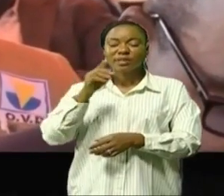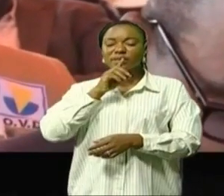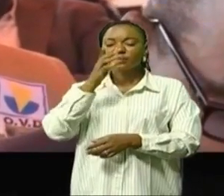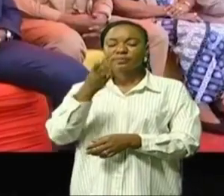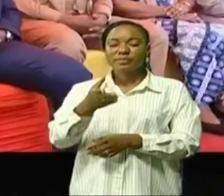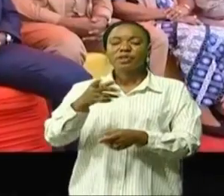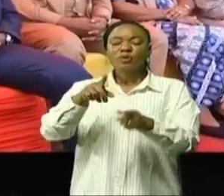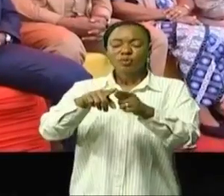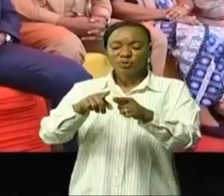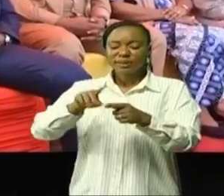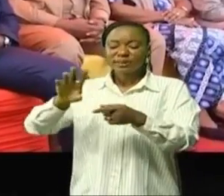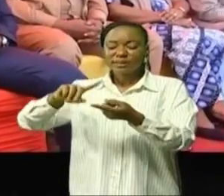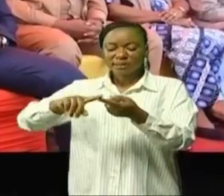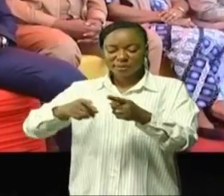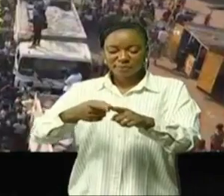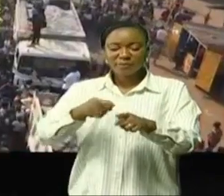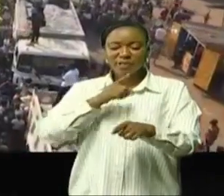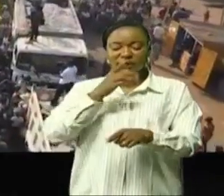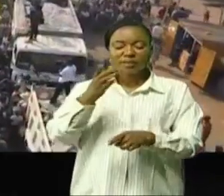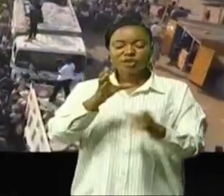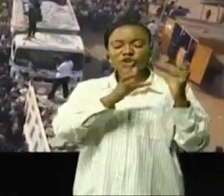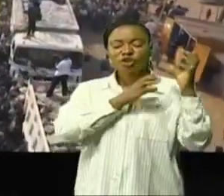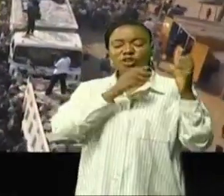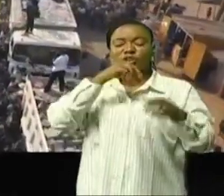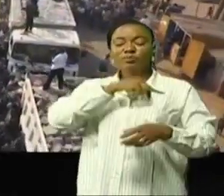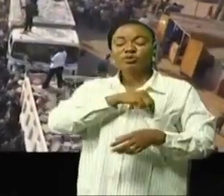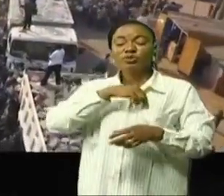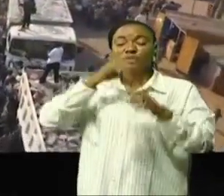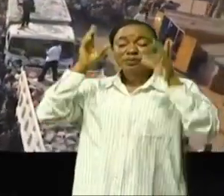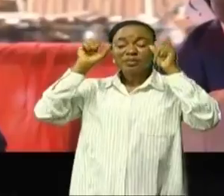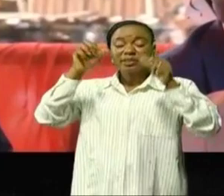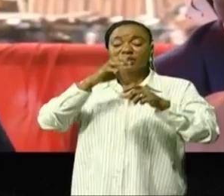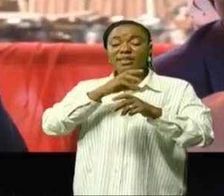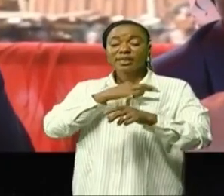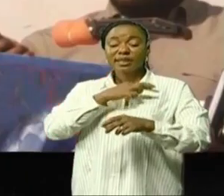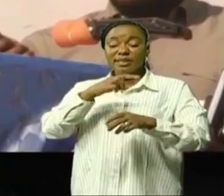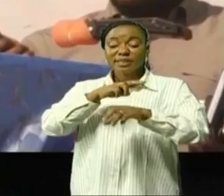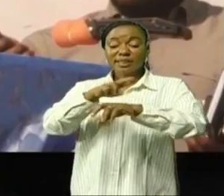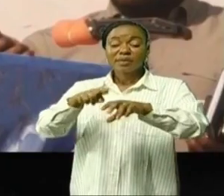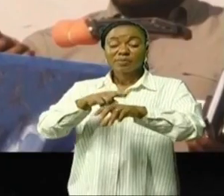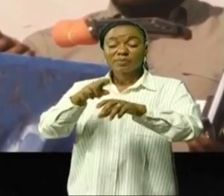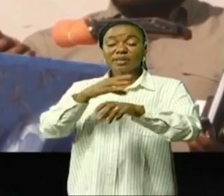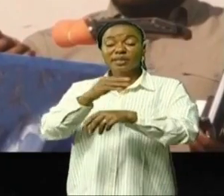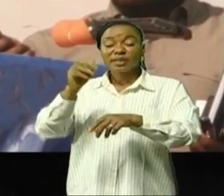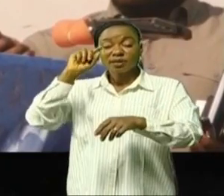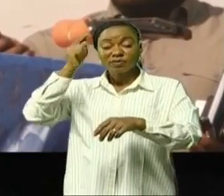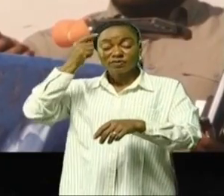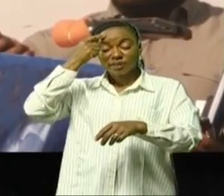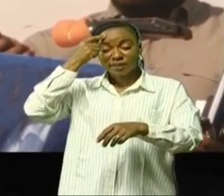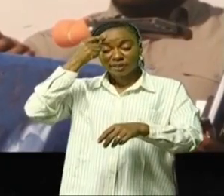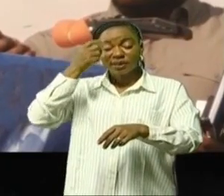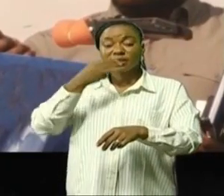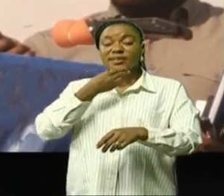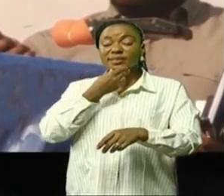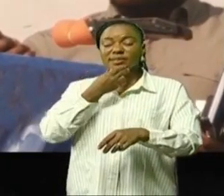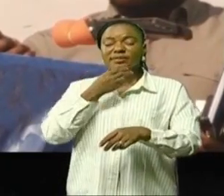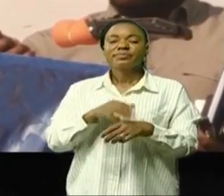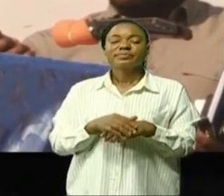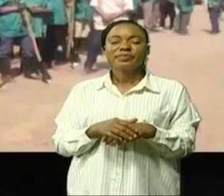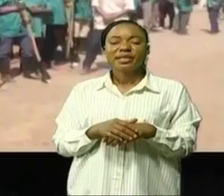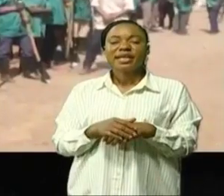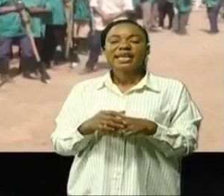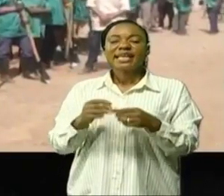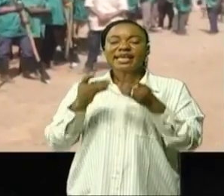collègue du BTC le chargé des missions du président de la république et le gouverneur du Kassai oriental qui a